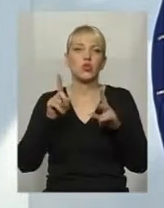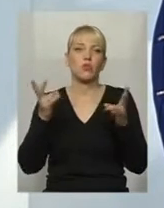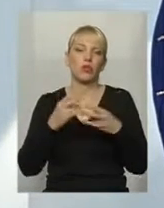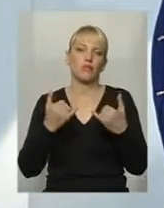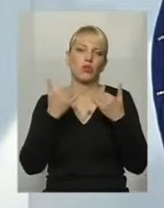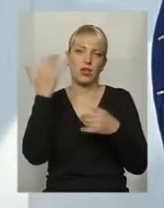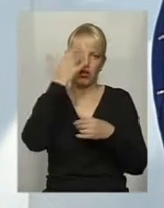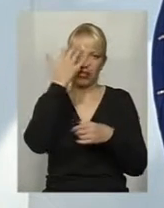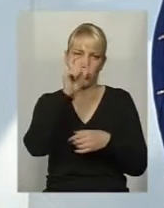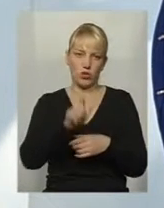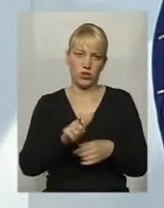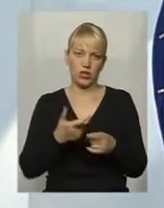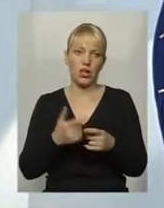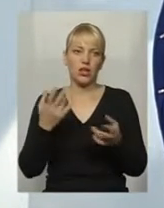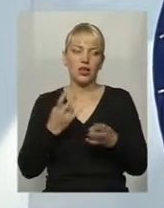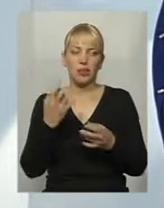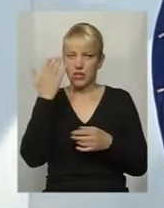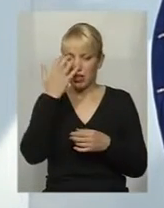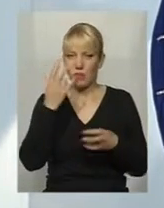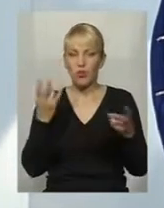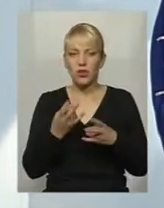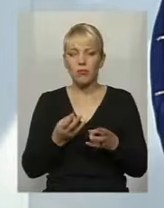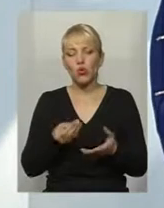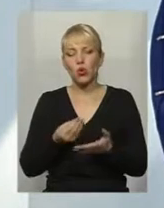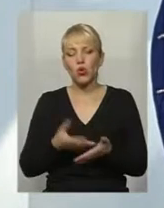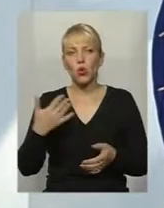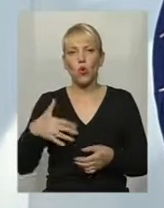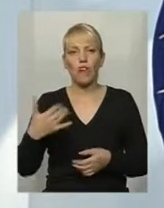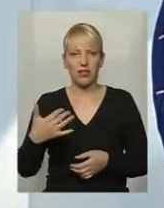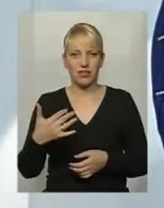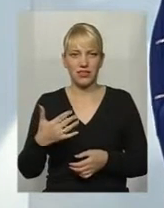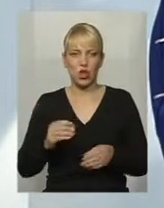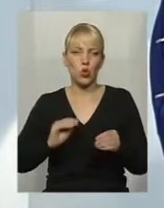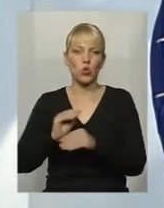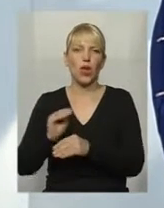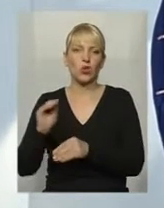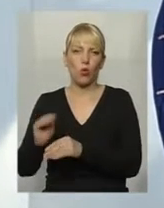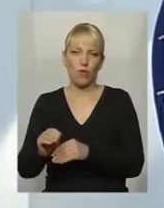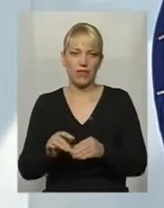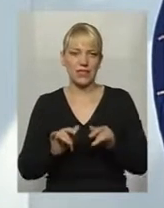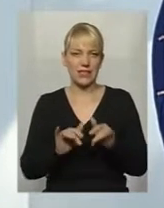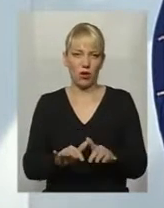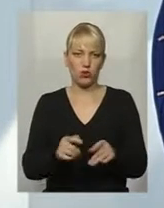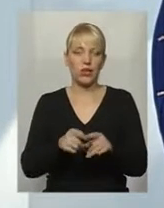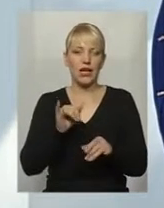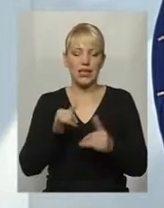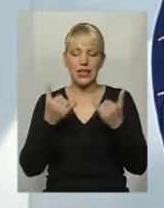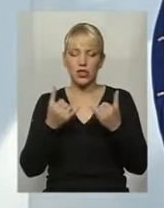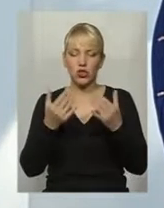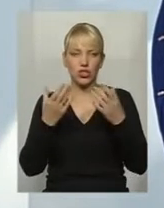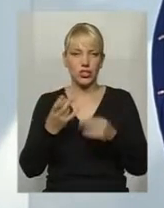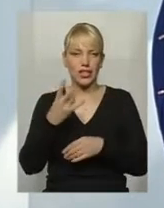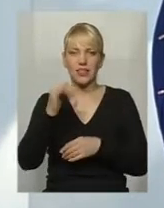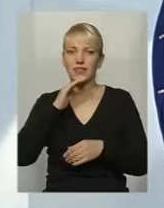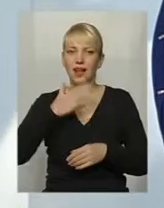Незрячий, власне, потребує дуже дороговартісного, якихось додаткових заходів. І їх на сьогоднішній день ні наша